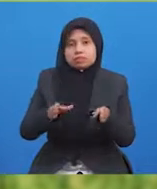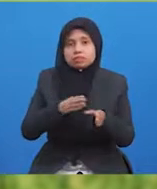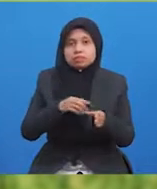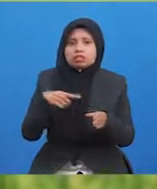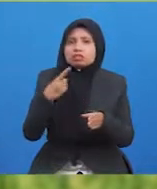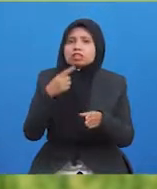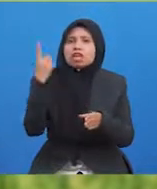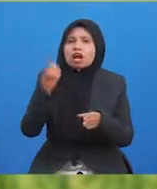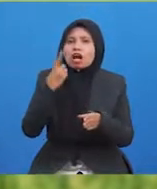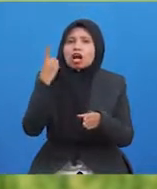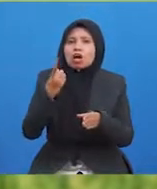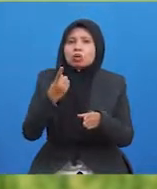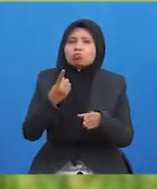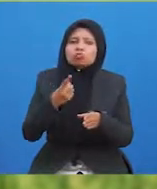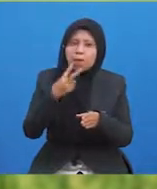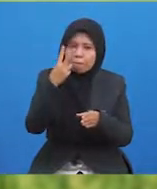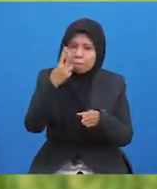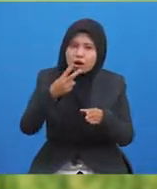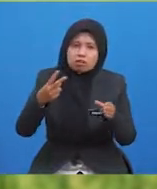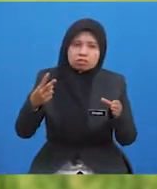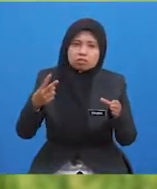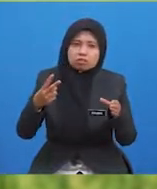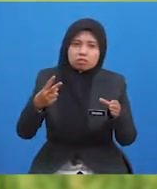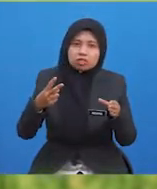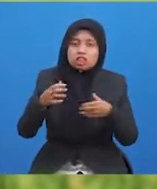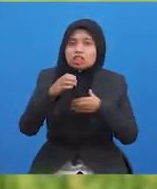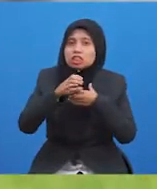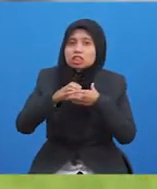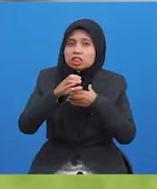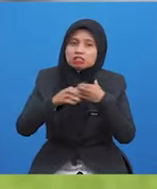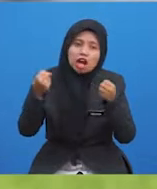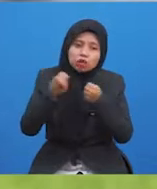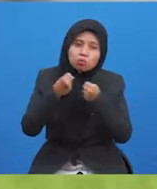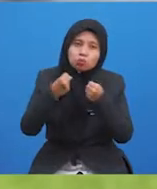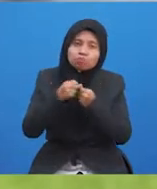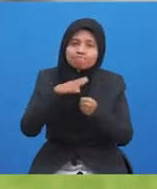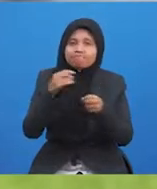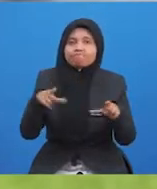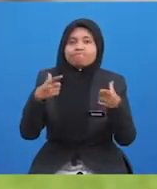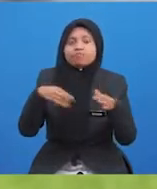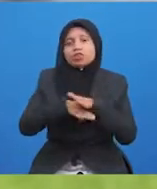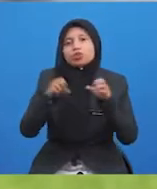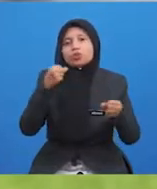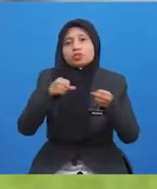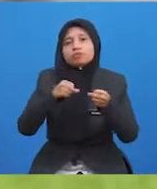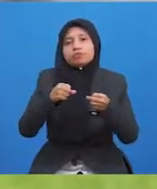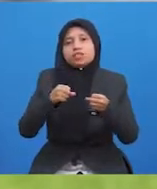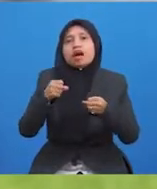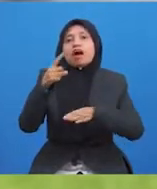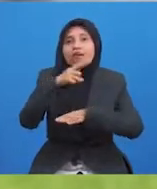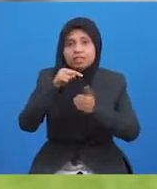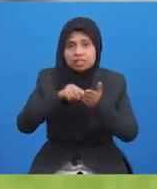dihidangkan dengan insiden-insiden yang cemas dan tegang. Pada hari ini, kita akan membincangkan